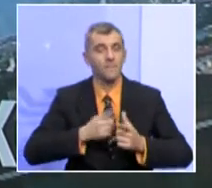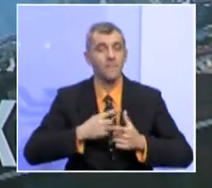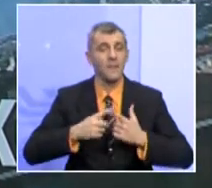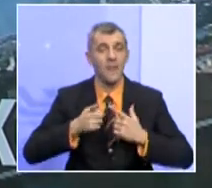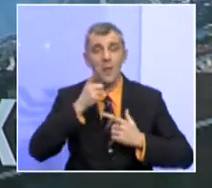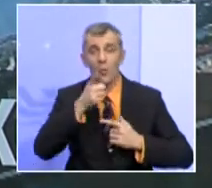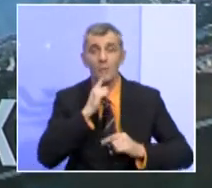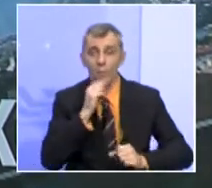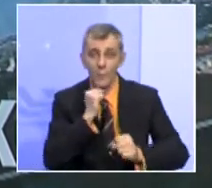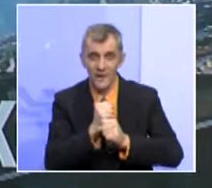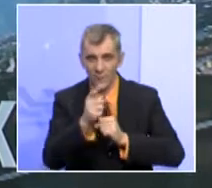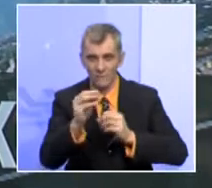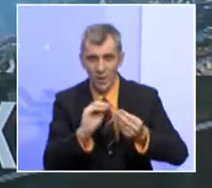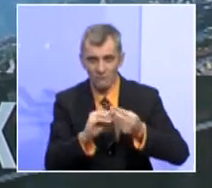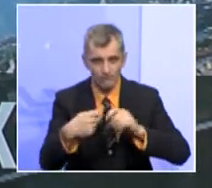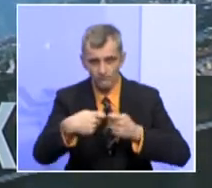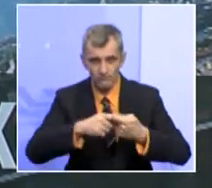oni koji prave takve kombinacije ne nude adekvatne odgovore. šeđi.